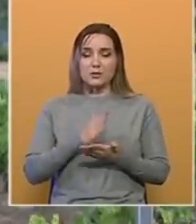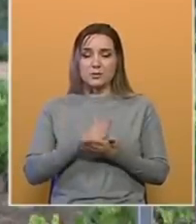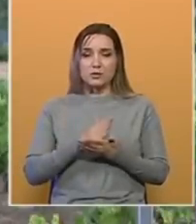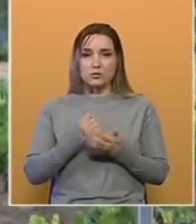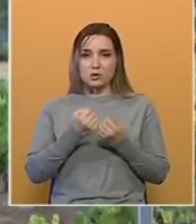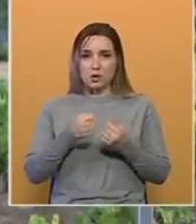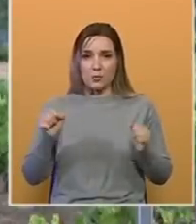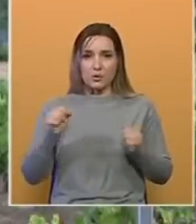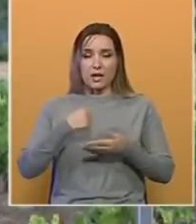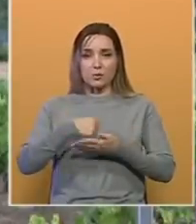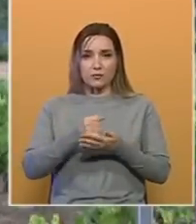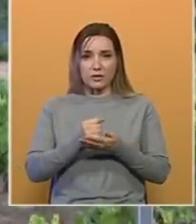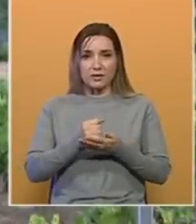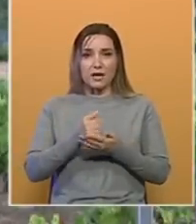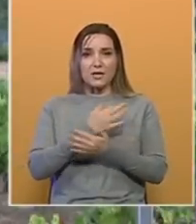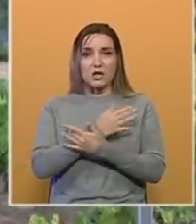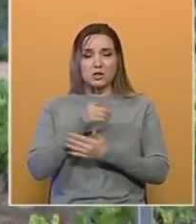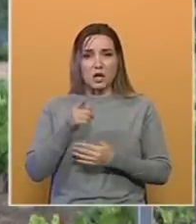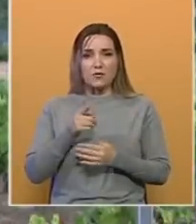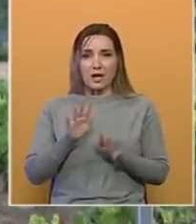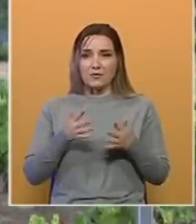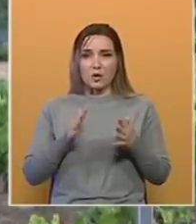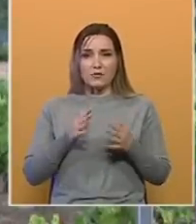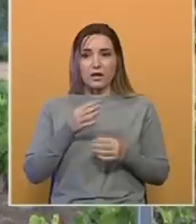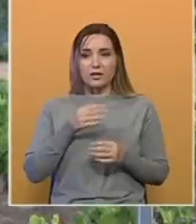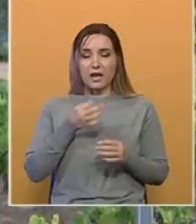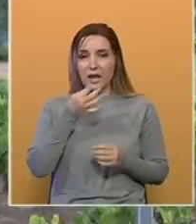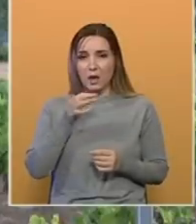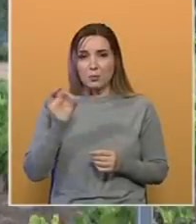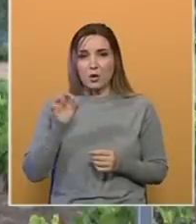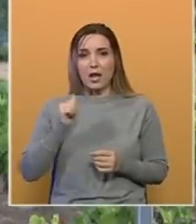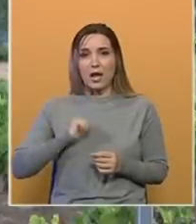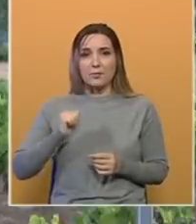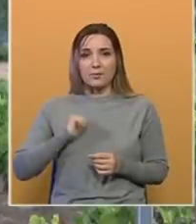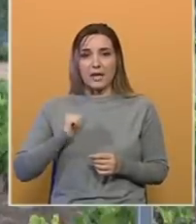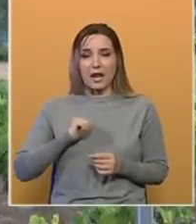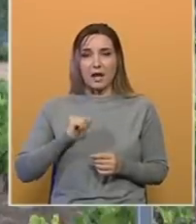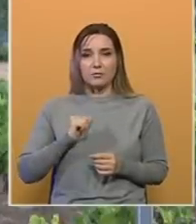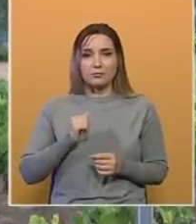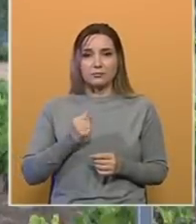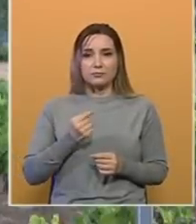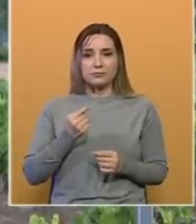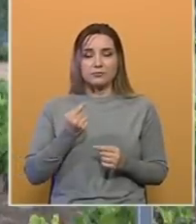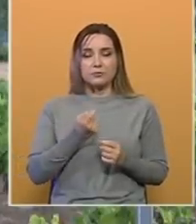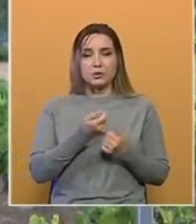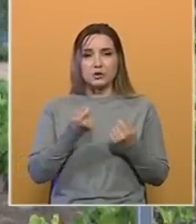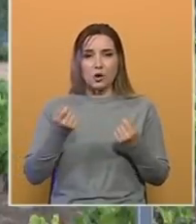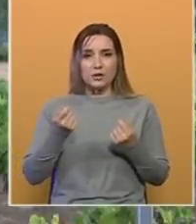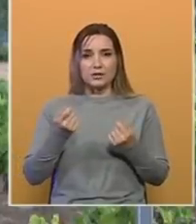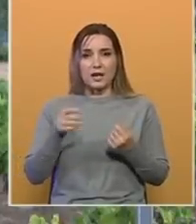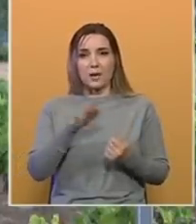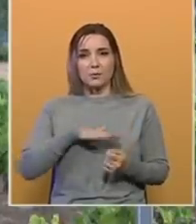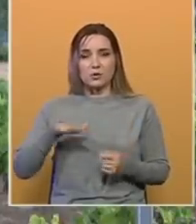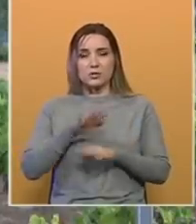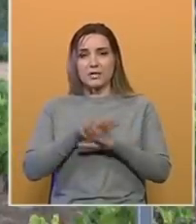toliko slobodan, utvrditi da je žilavka vjerojatno najbolja bijela sorta na prostorima svih